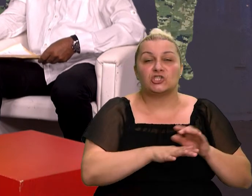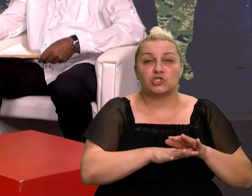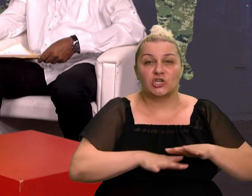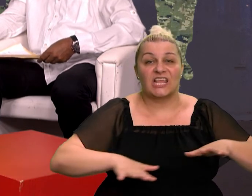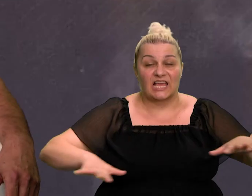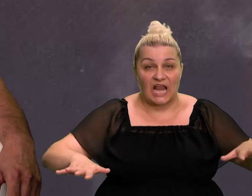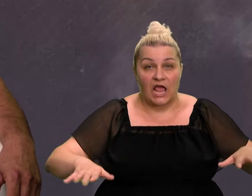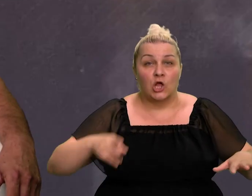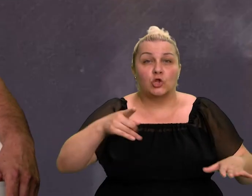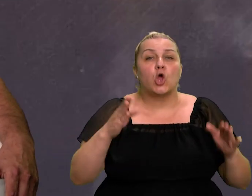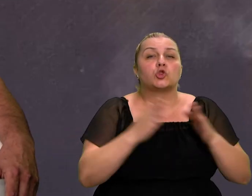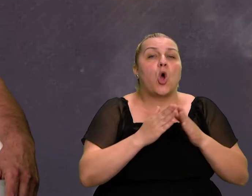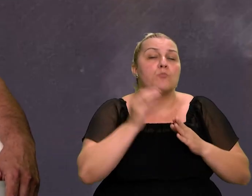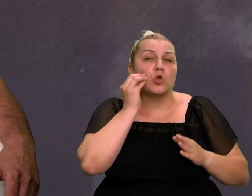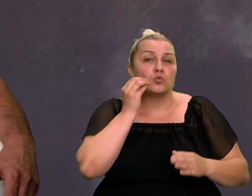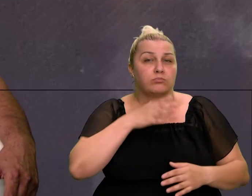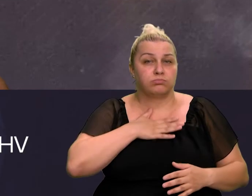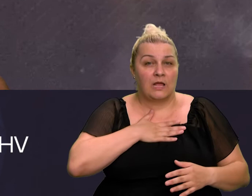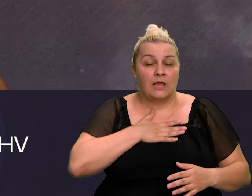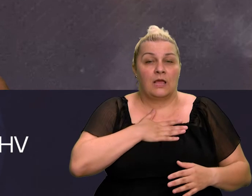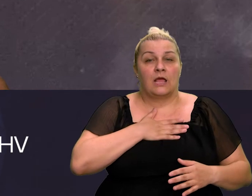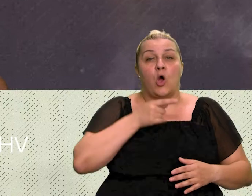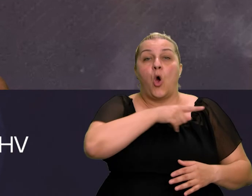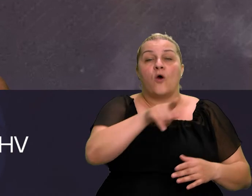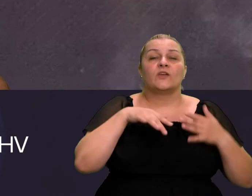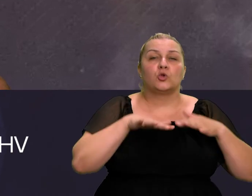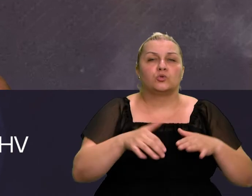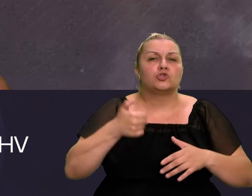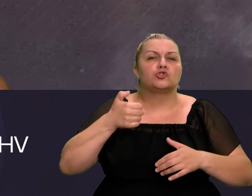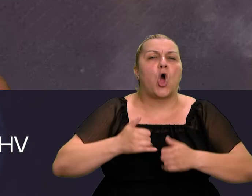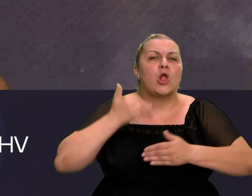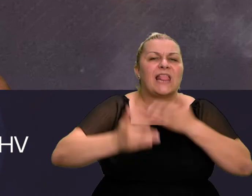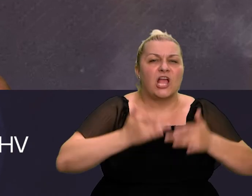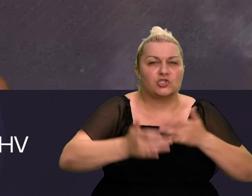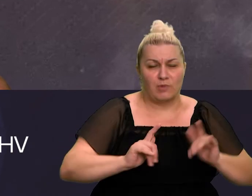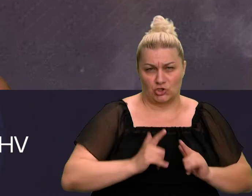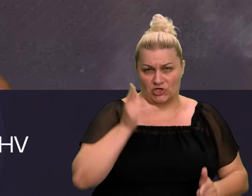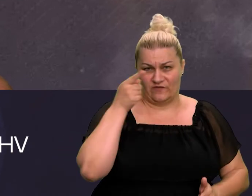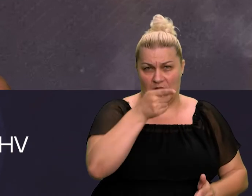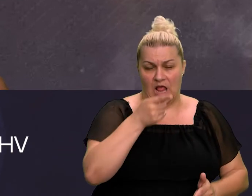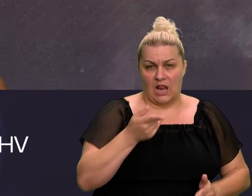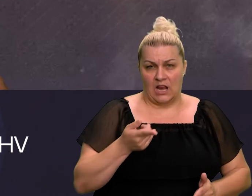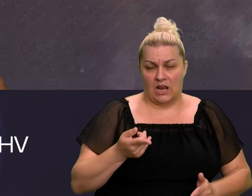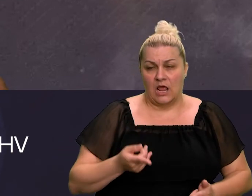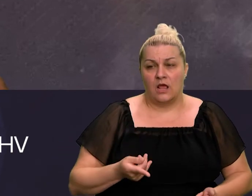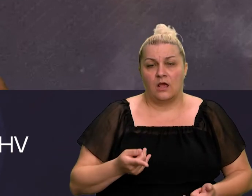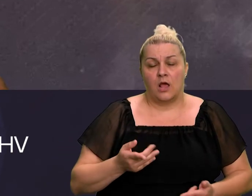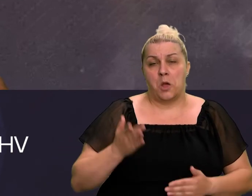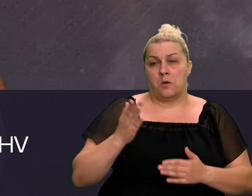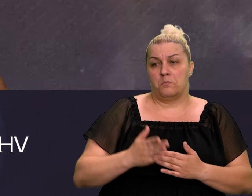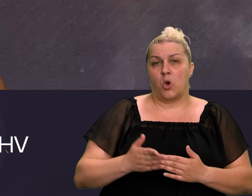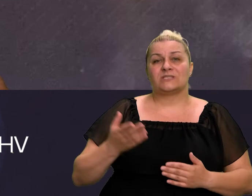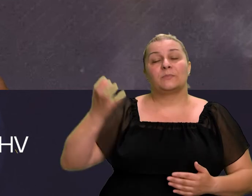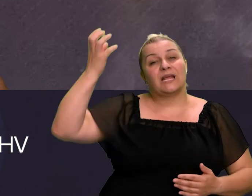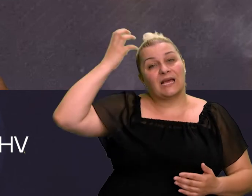to je domoljubni kraj. Ti ljudi, su stoljećima, stoljećima živli, zato, pa posljednji, hrvatski